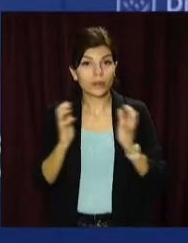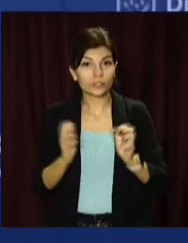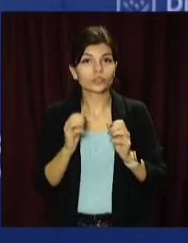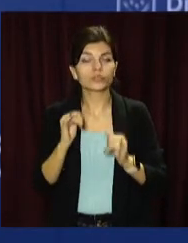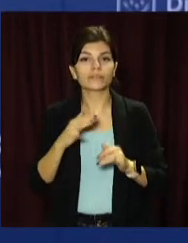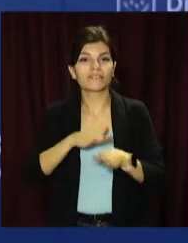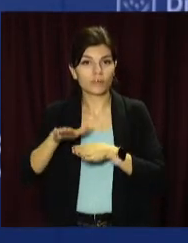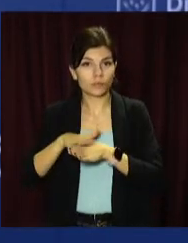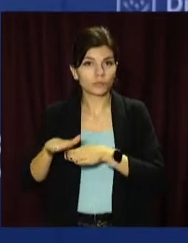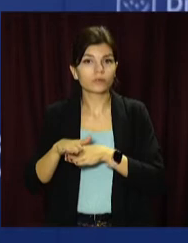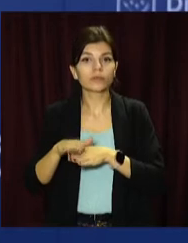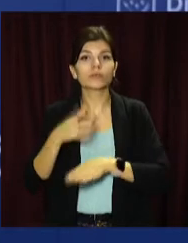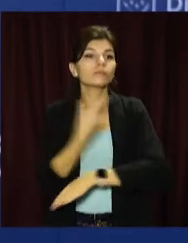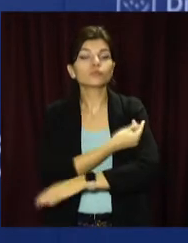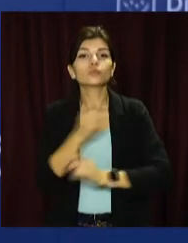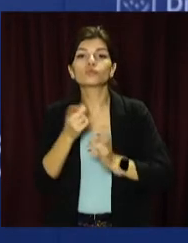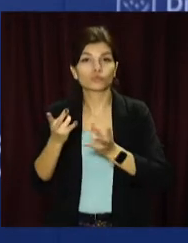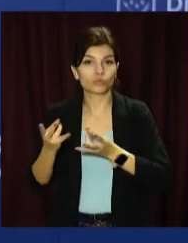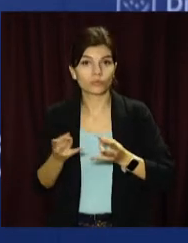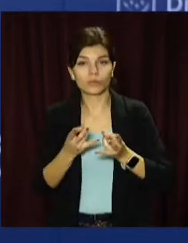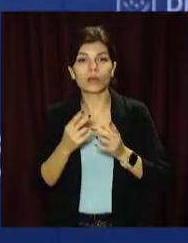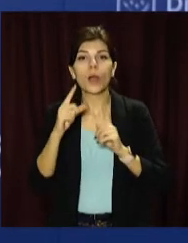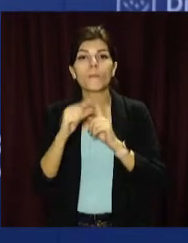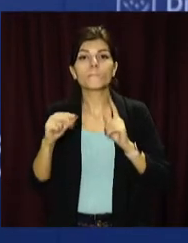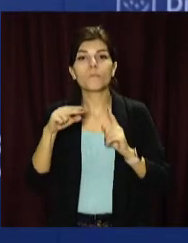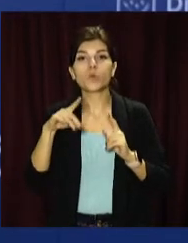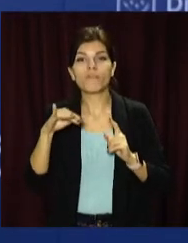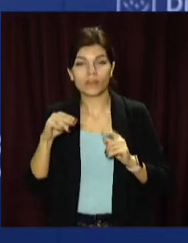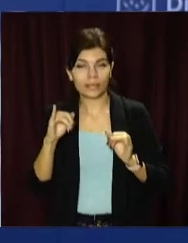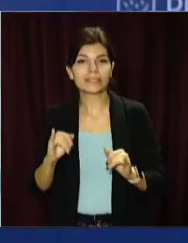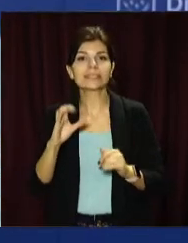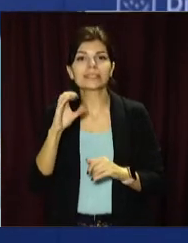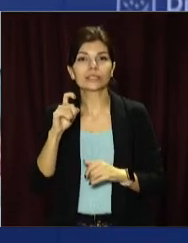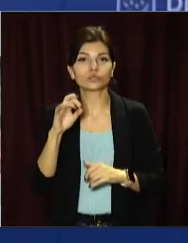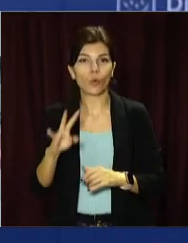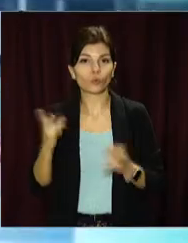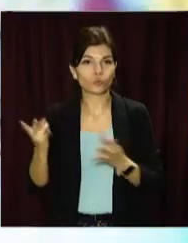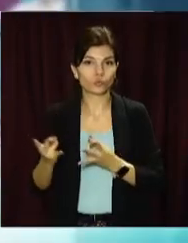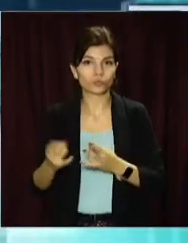зберігайте та дотримуйтесь умов проведення щеплень профілактичних та сезонних.